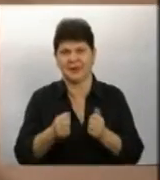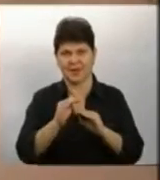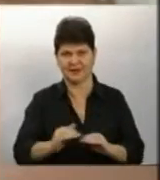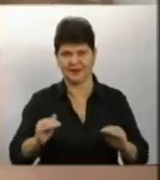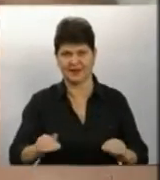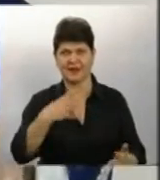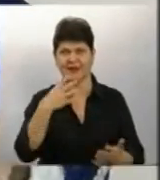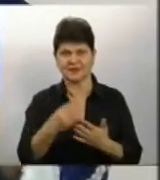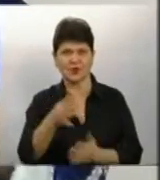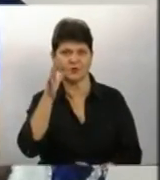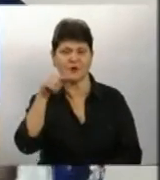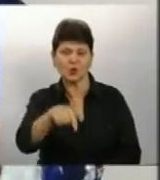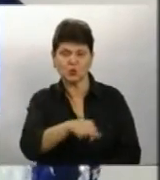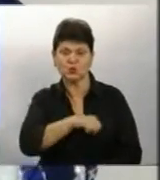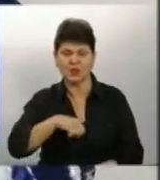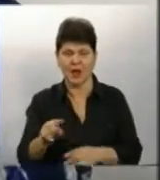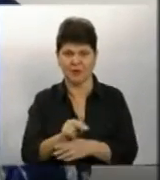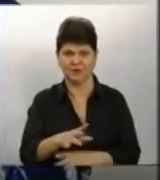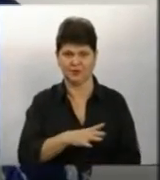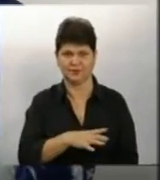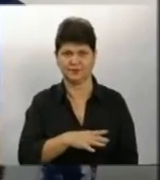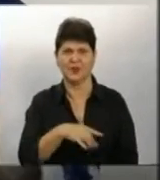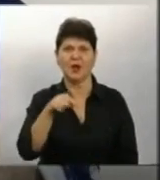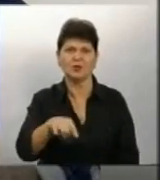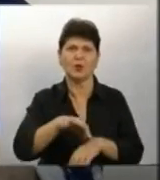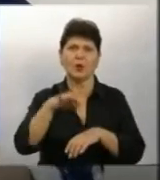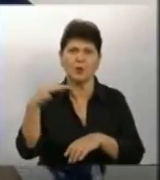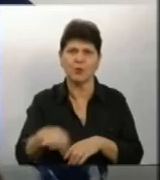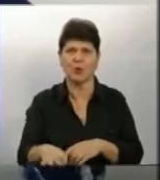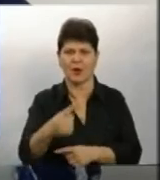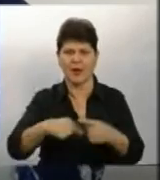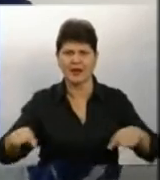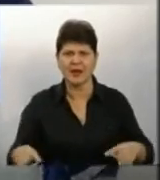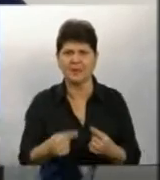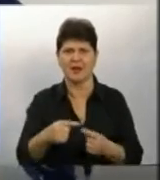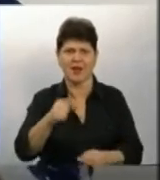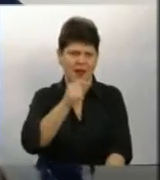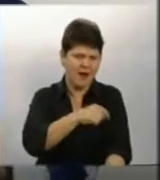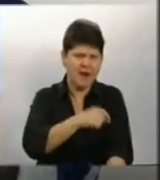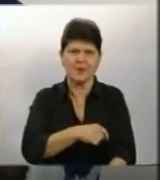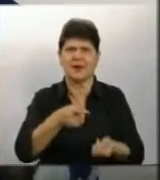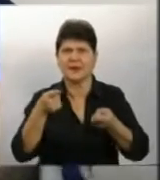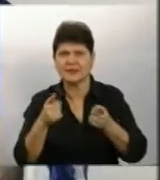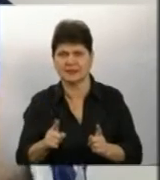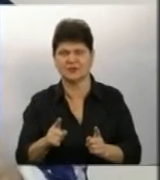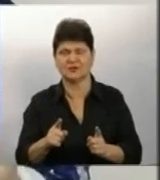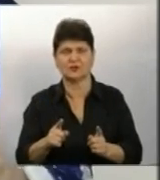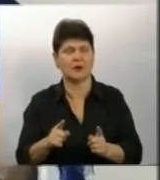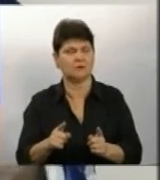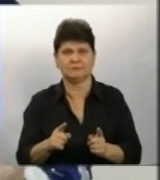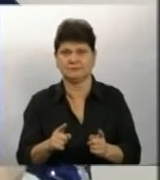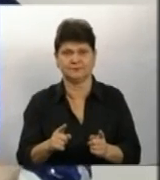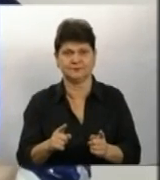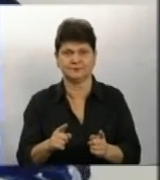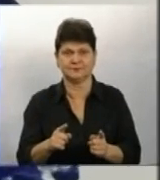Свого часу він сам тут лікувався Тут їм більше, вони проходять реабілітацію, вони капаються І саме сюди може прийти